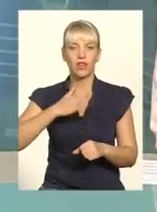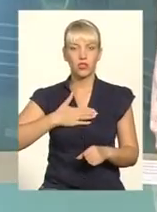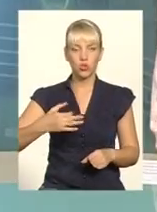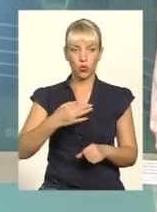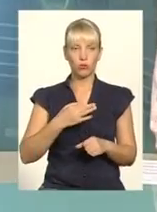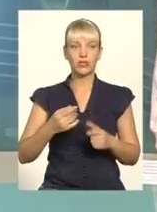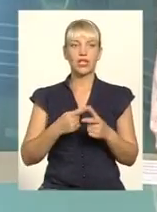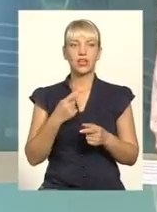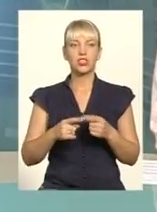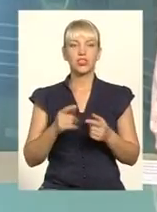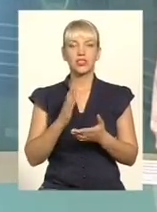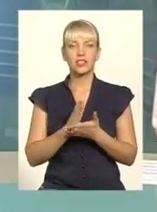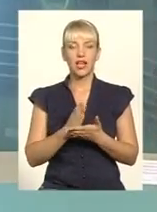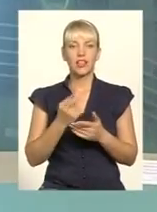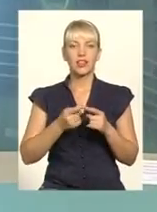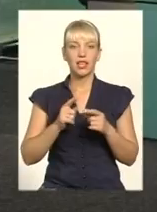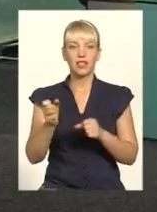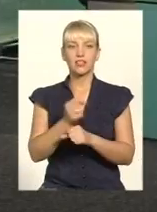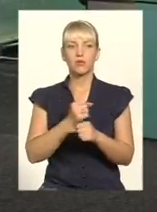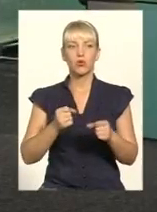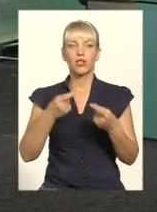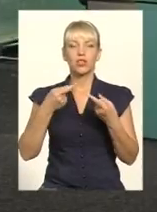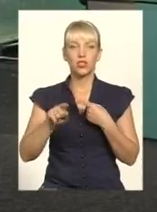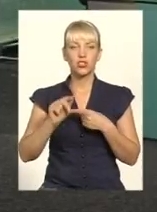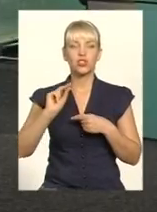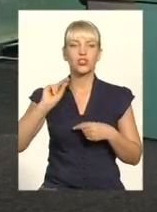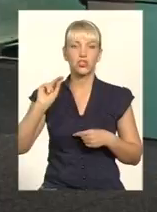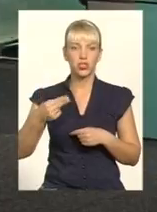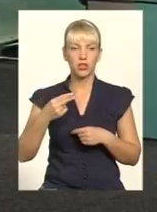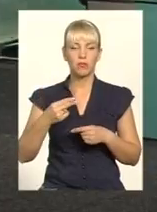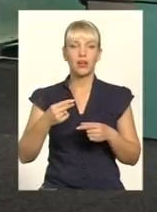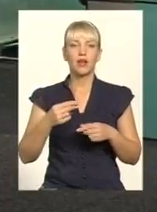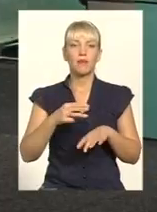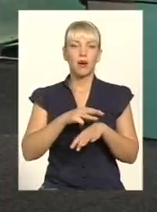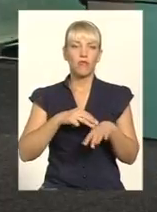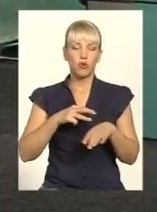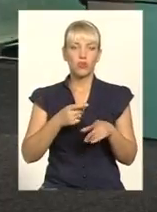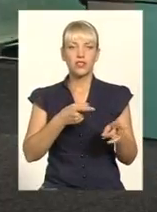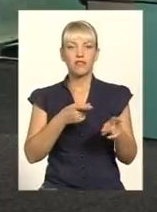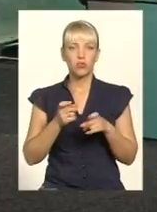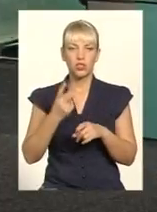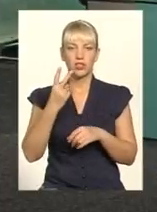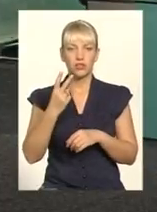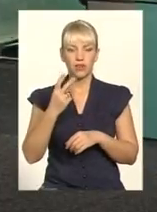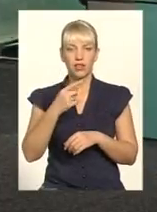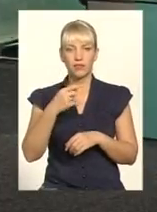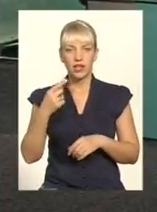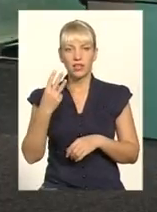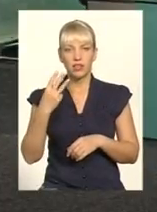іншою, ніж, скажімо, ми правоохоронці вилучали ще 2-3 роки тому?